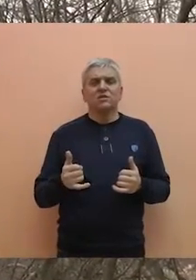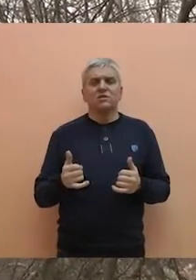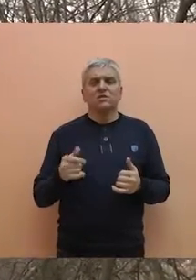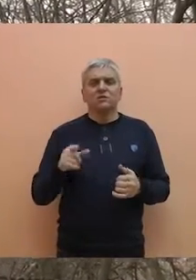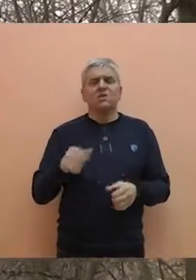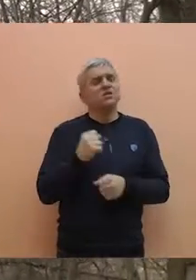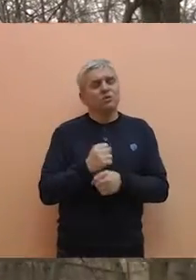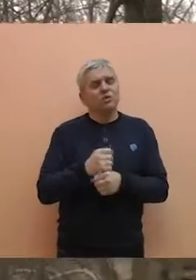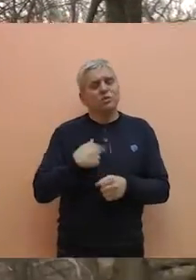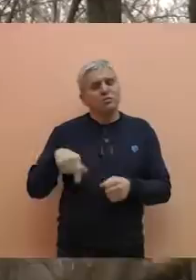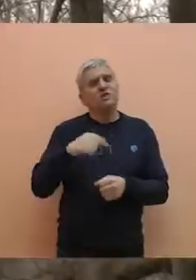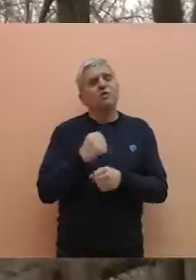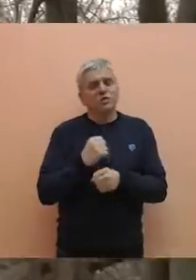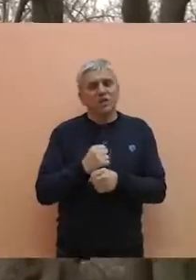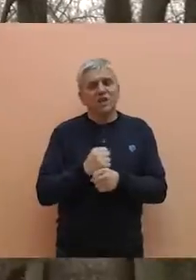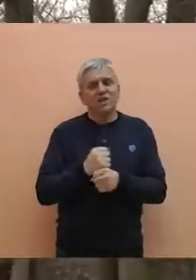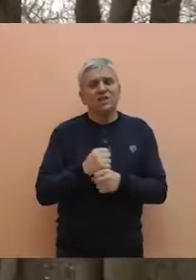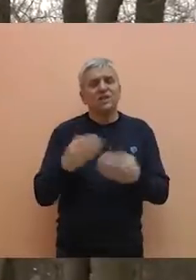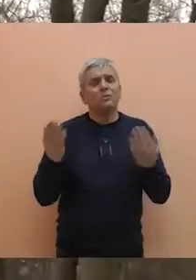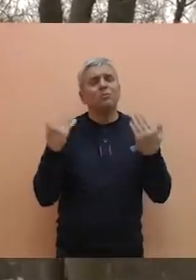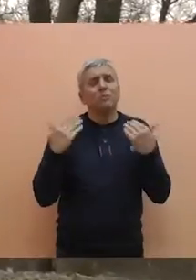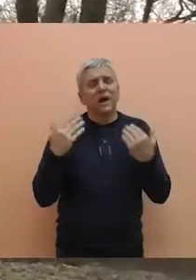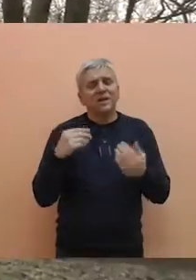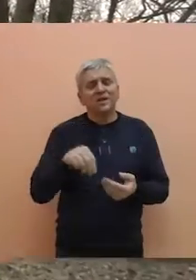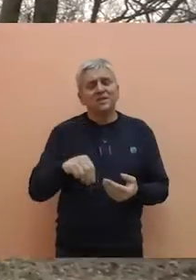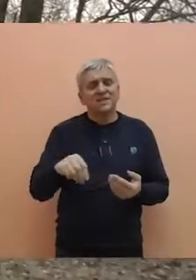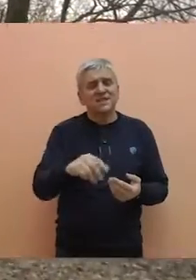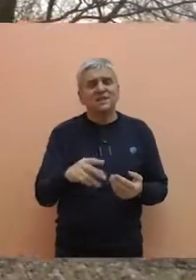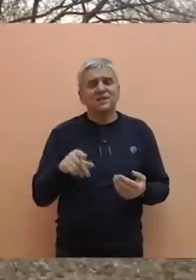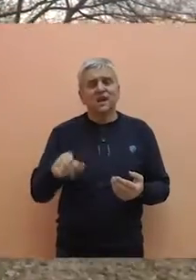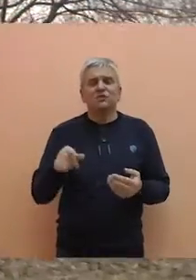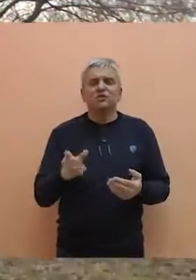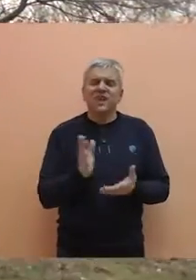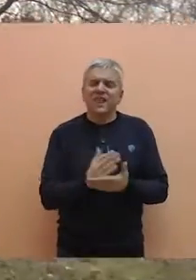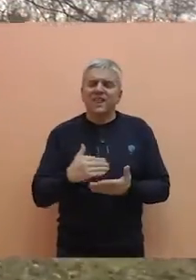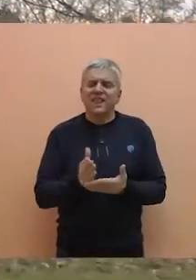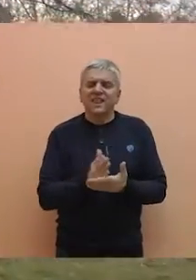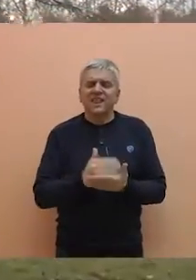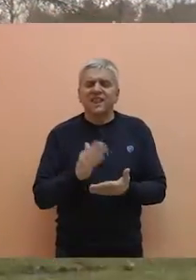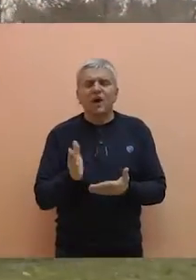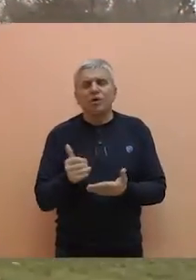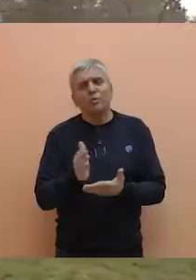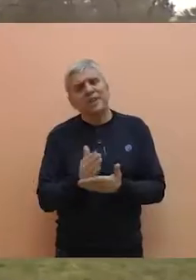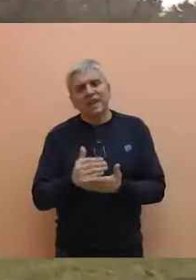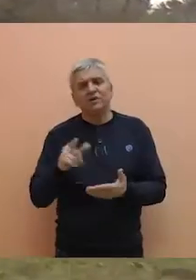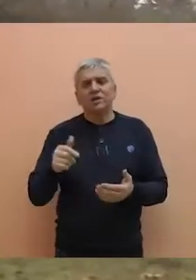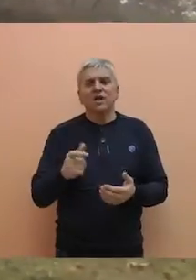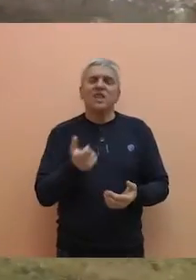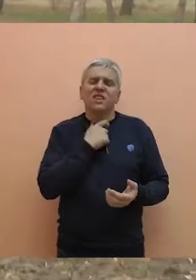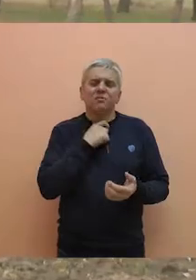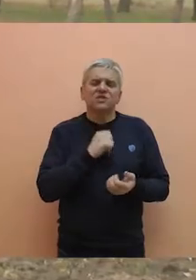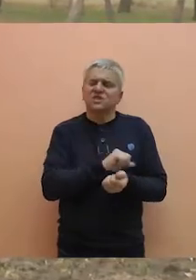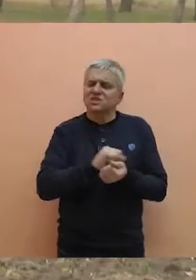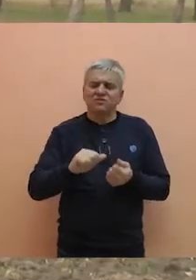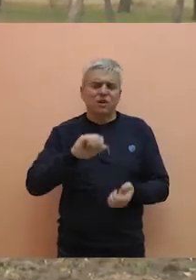odraditi Goranski rasadnik, ali se to ići sukcesivno. Znači, deo po deo ne